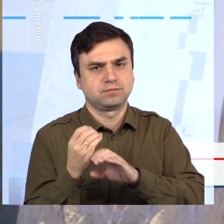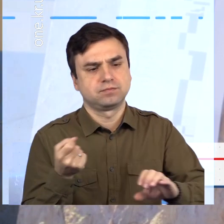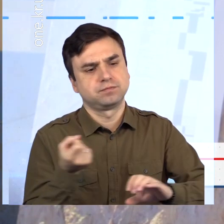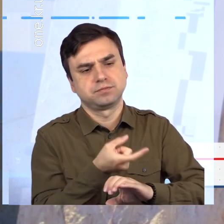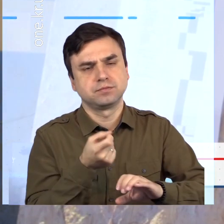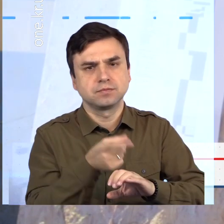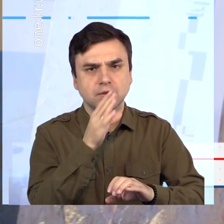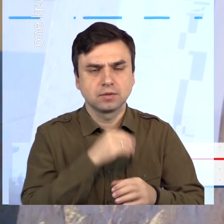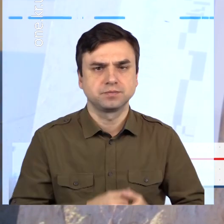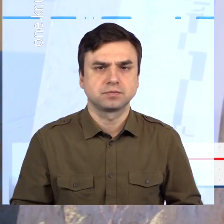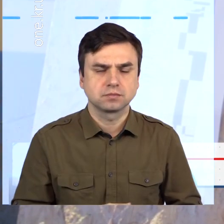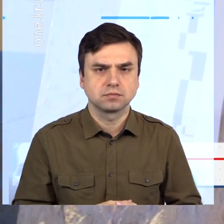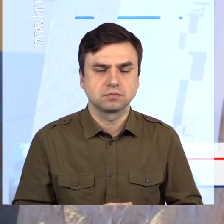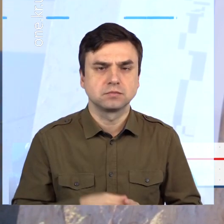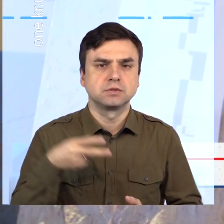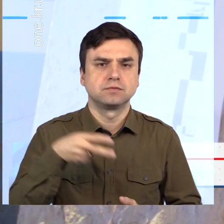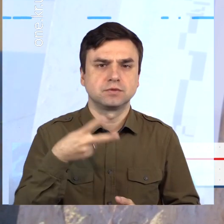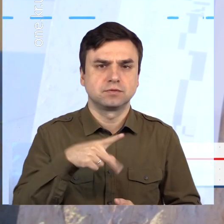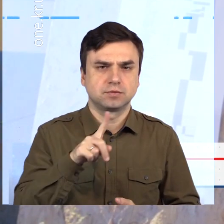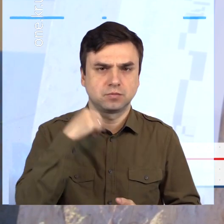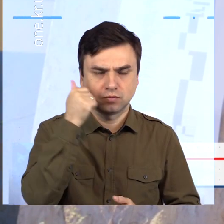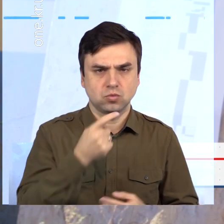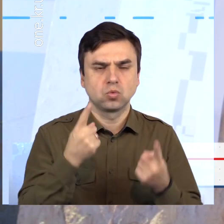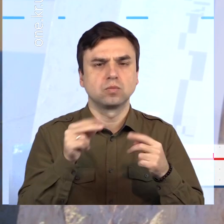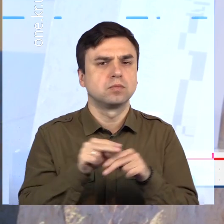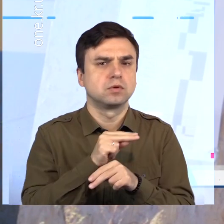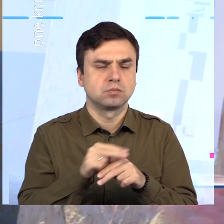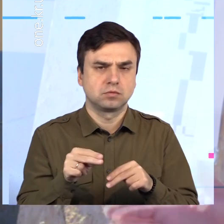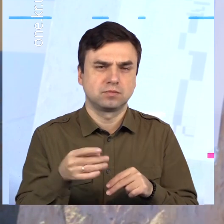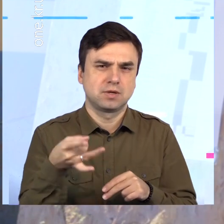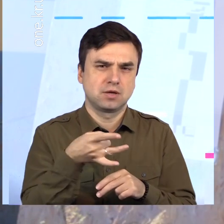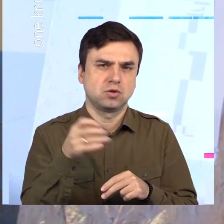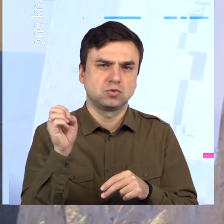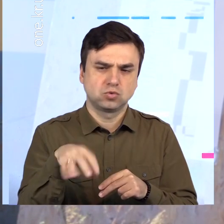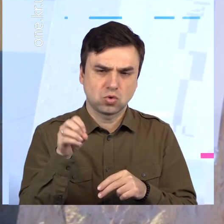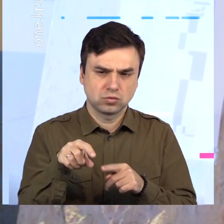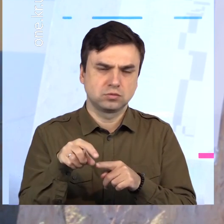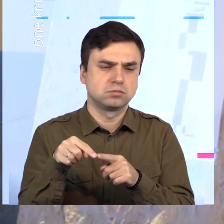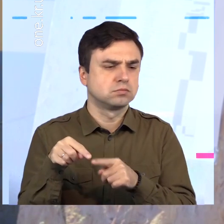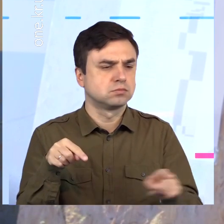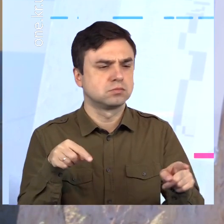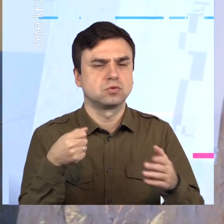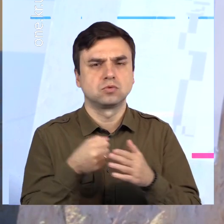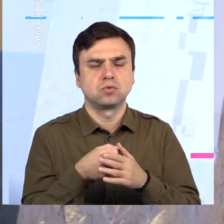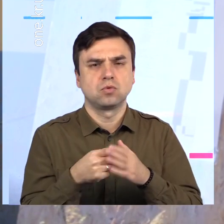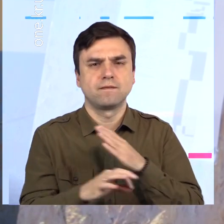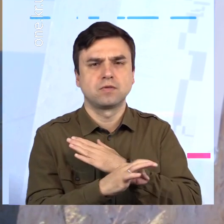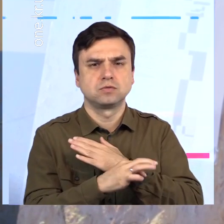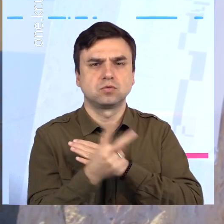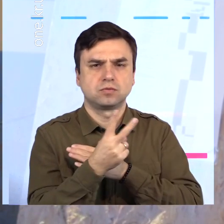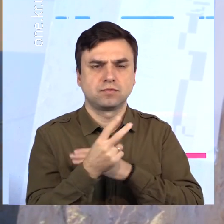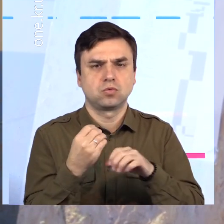році, це будівництво колектору від мікрорайону «Сонячного» до мікрорайону «Східного-2».